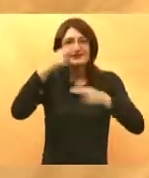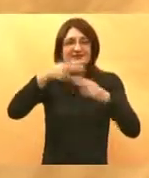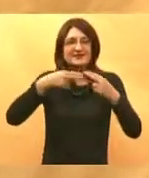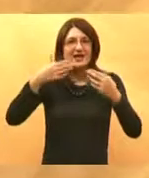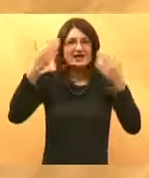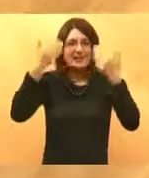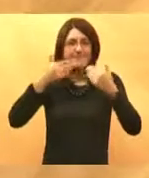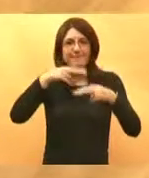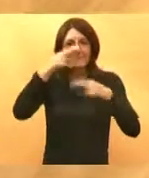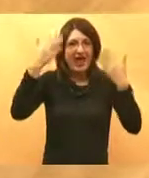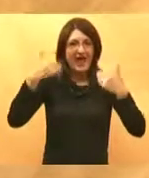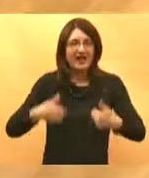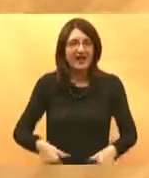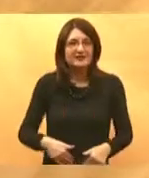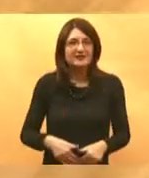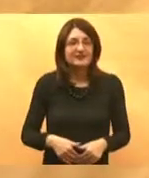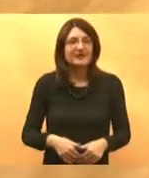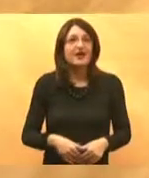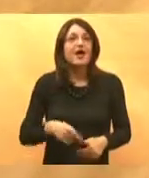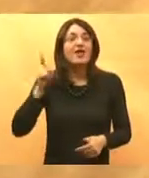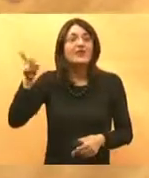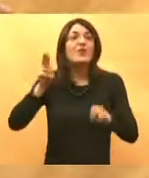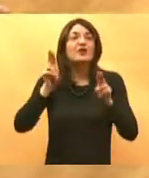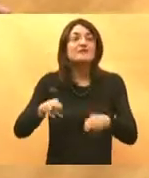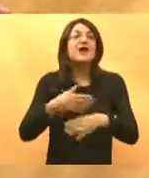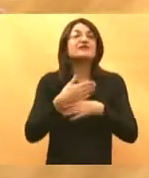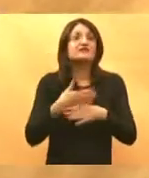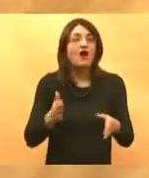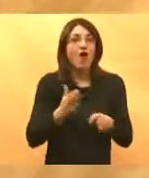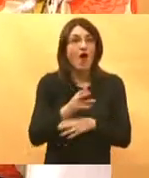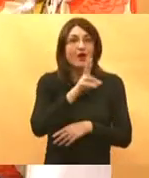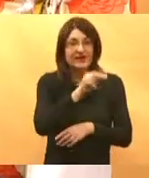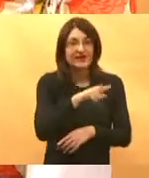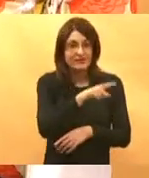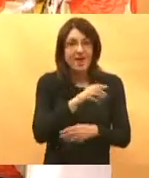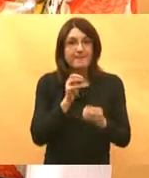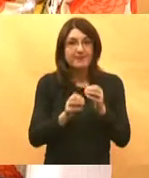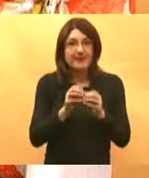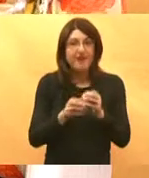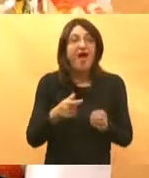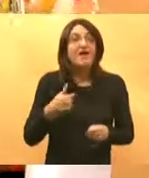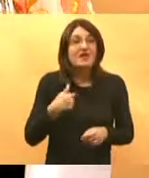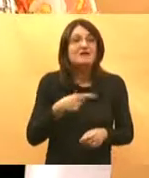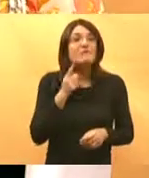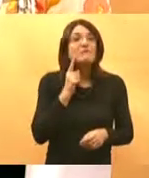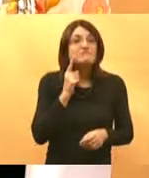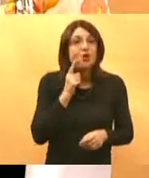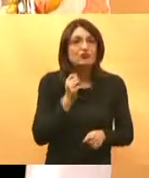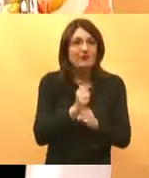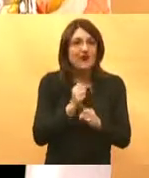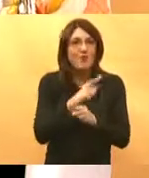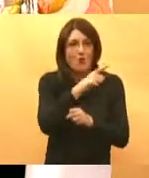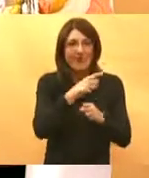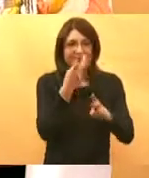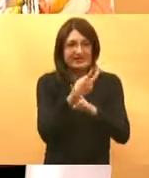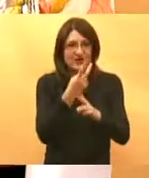dobiju takve nalaze na kojima ima svega i svačega i sad kad vi zaista imate neki problem a ja znam da sam pokušao vas obraditi u državnom